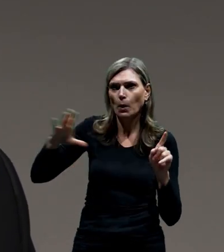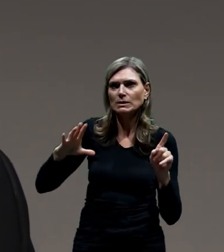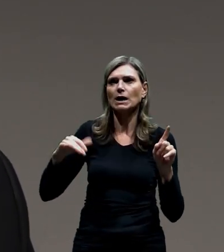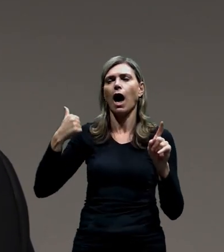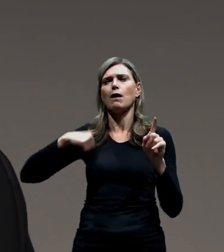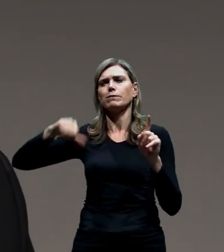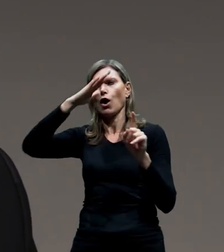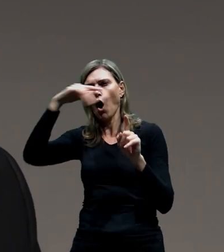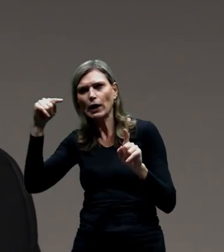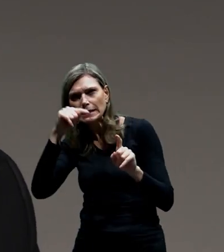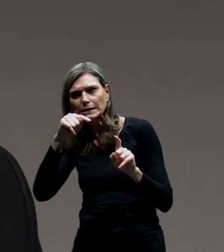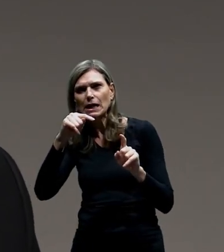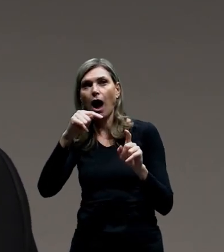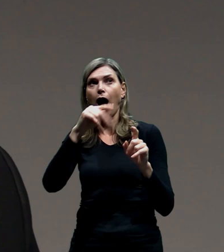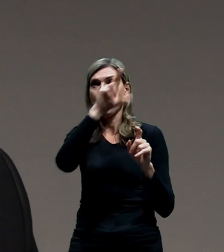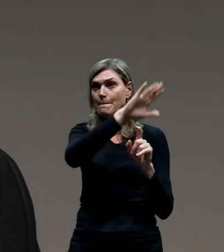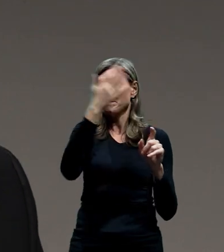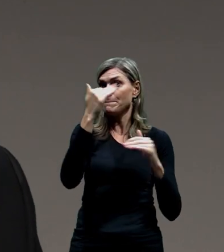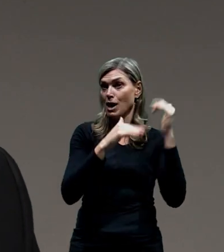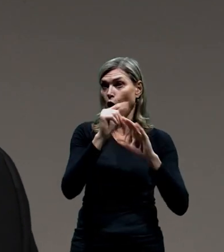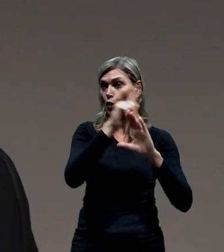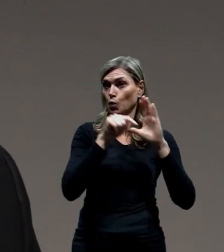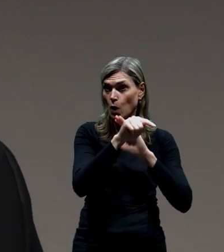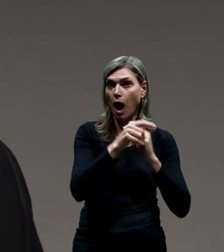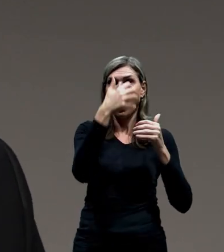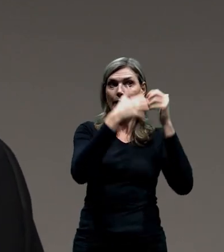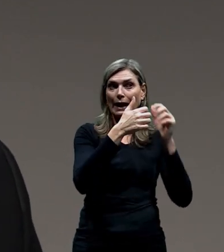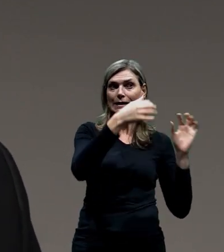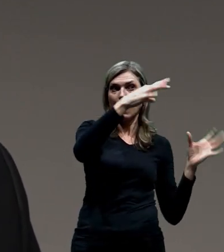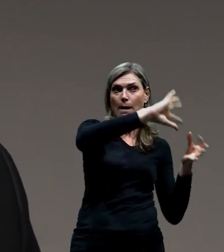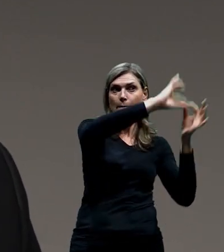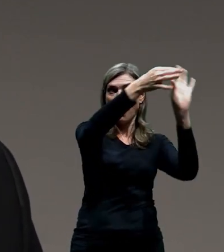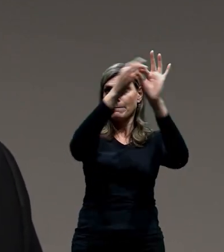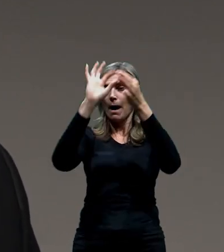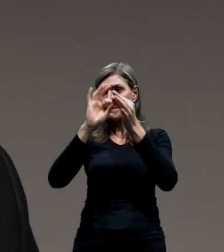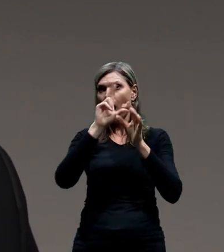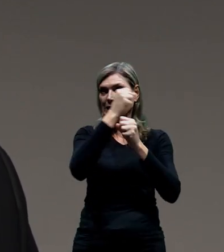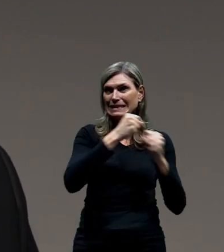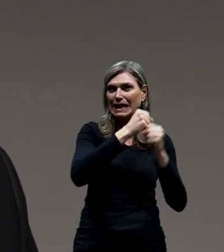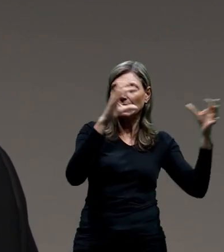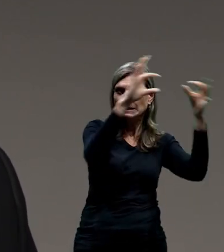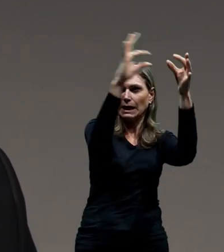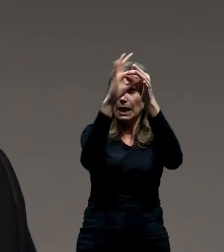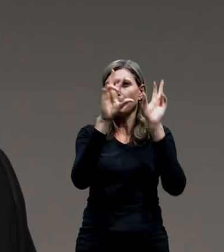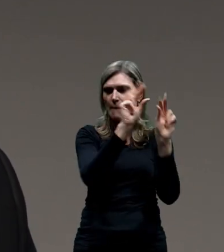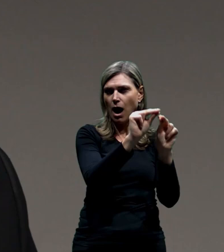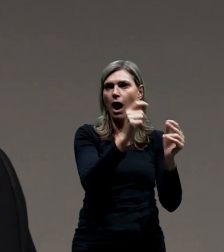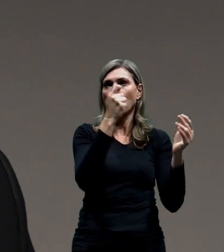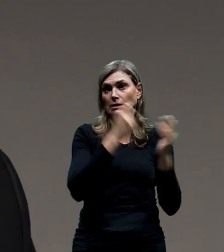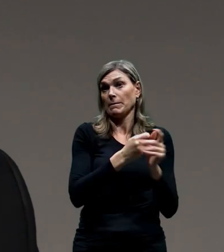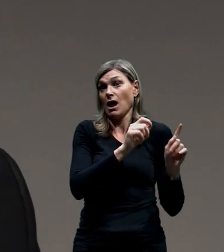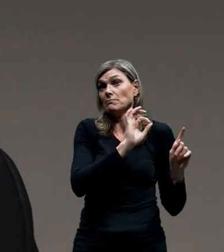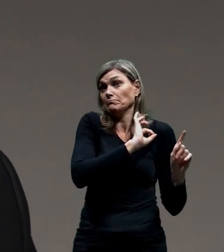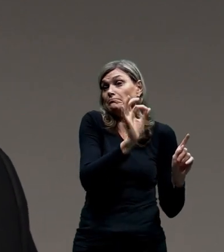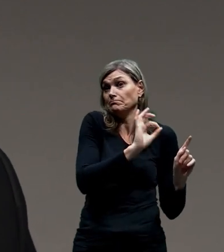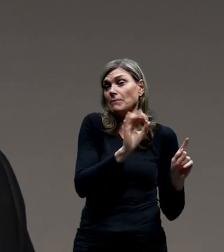Bělohorskou, o kousek dál Plzeňskou a v podstatě Radlickou. Tohle je jediná v podstatě radiála a